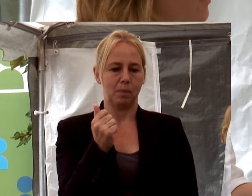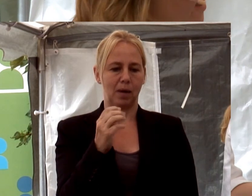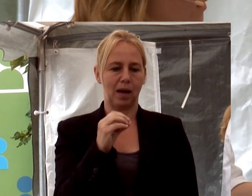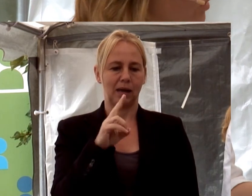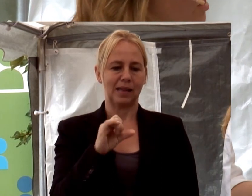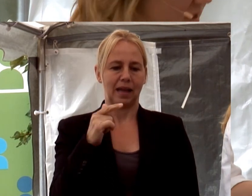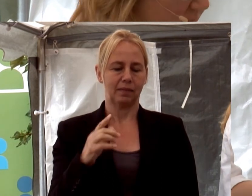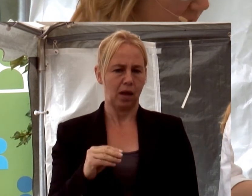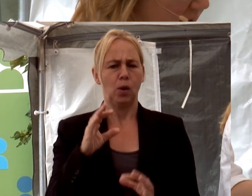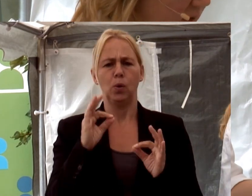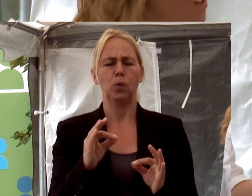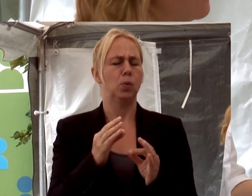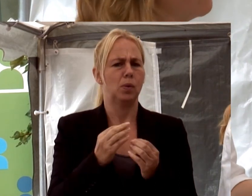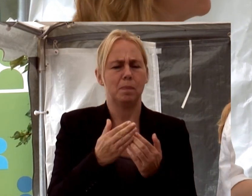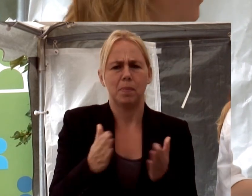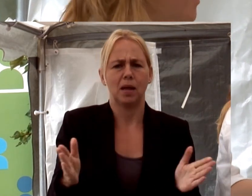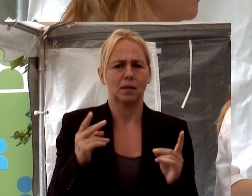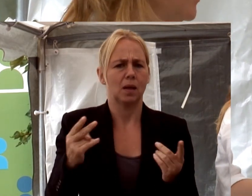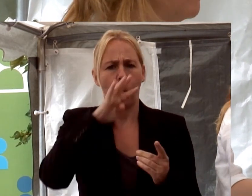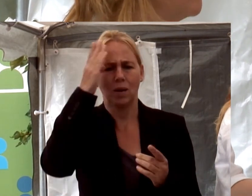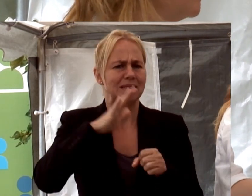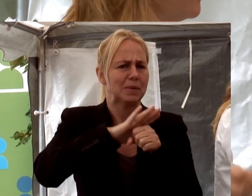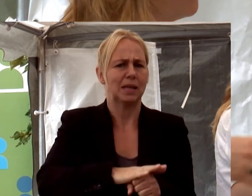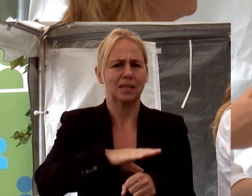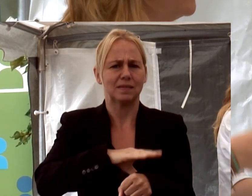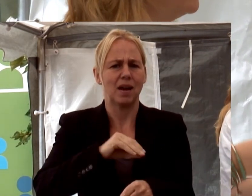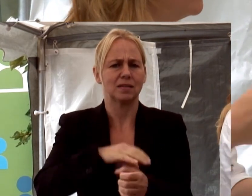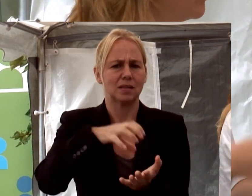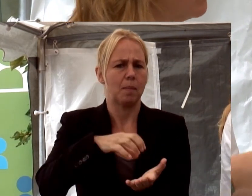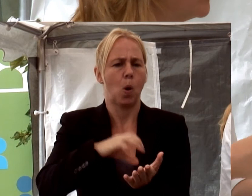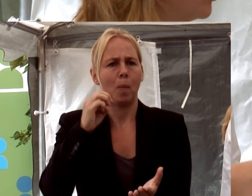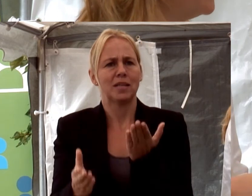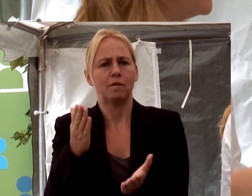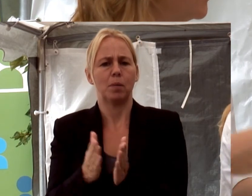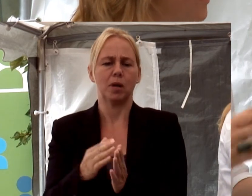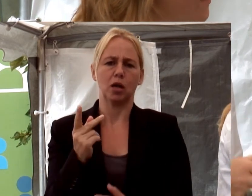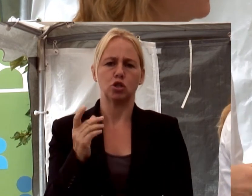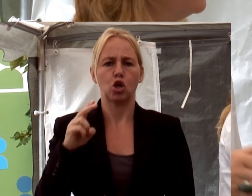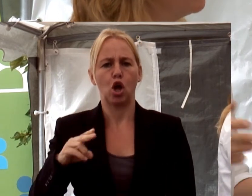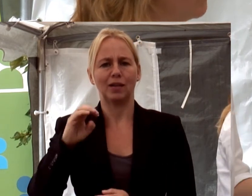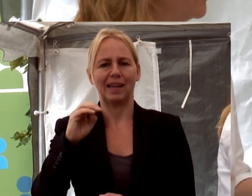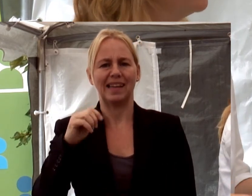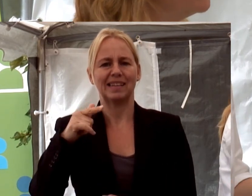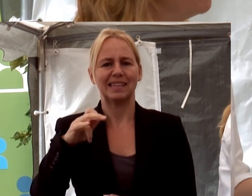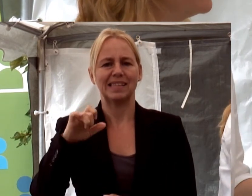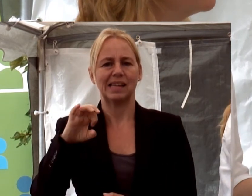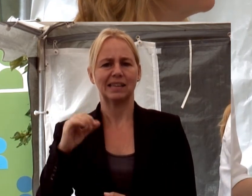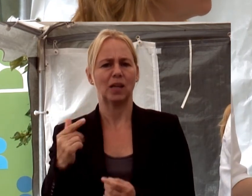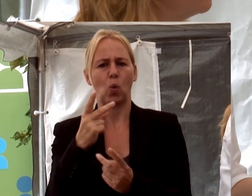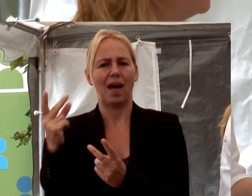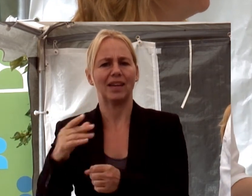utbredd är åldersdiskrimineringen i Sveriges samhälle? Om man jämför med könsmässiga, etniciteten och era andra